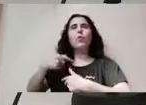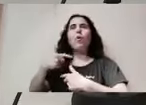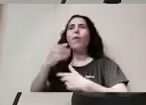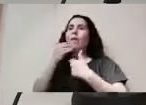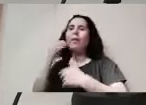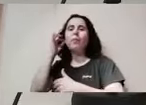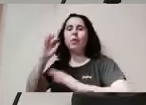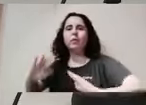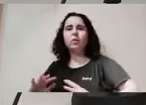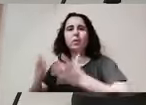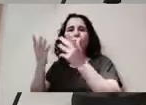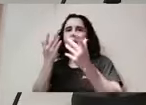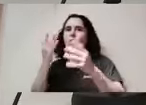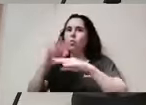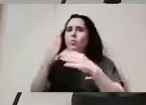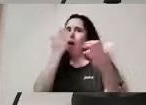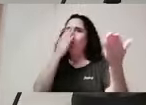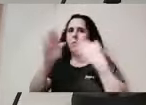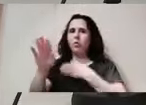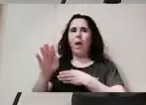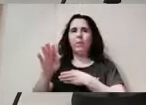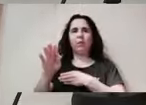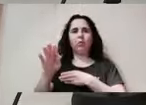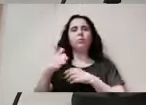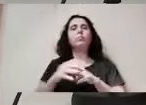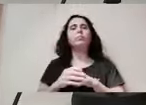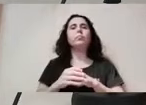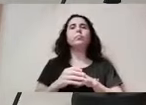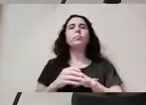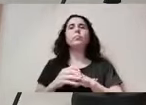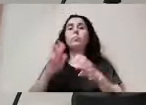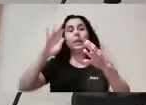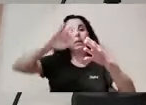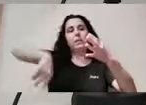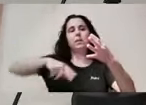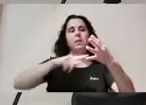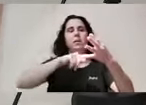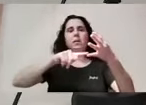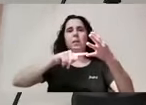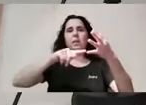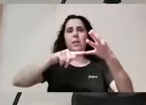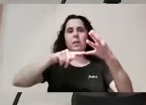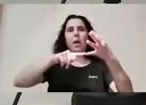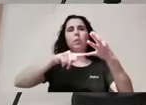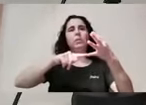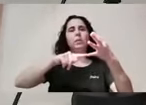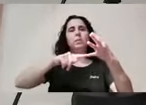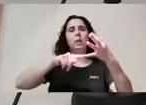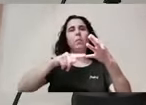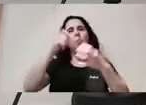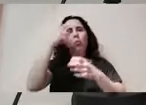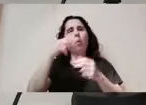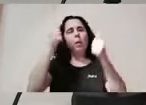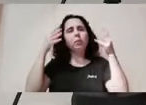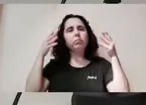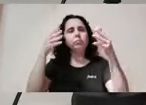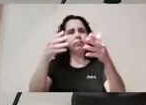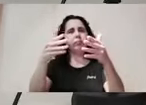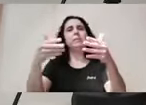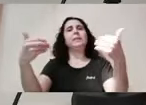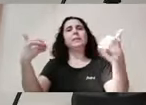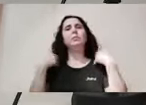comportaments tòxics. I per última, l'última escena, que la centrem en el que és la